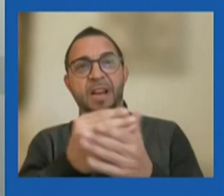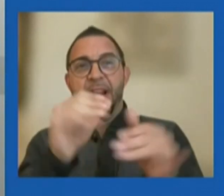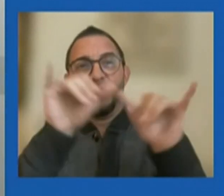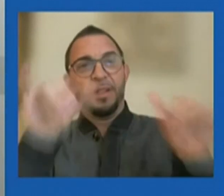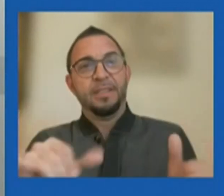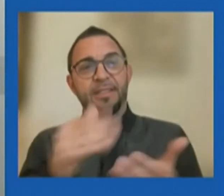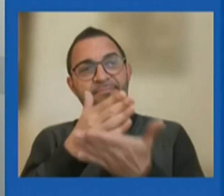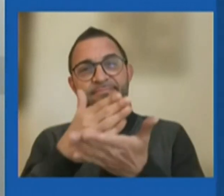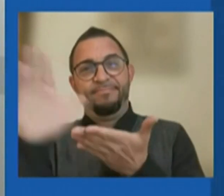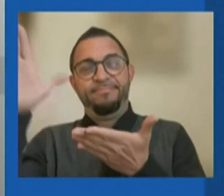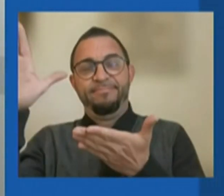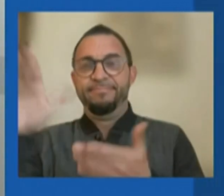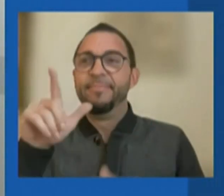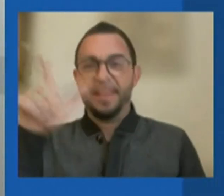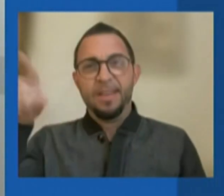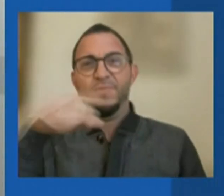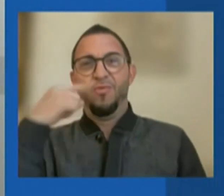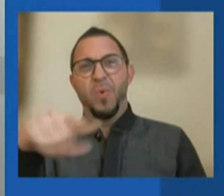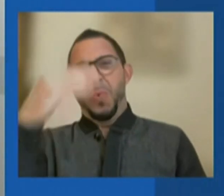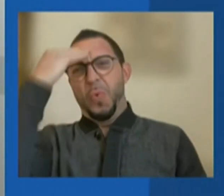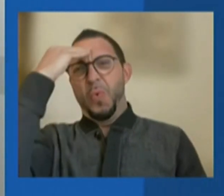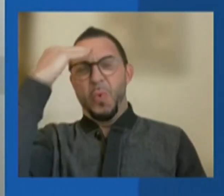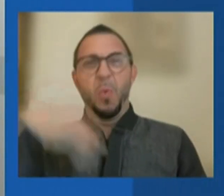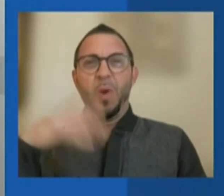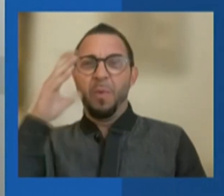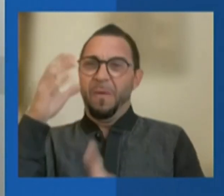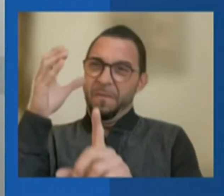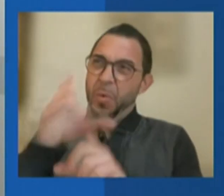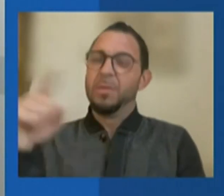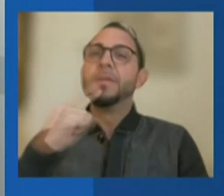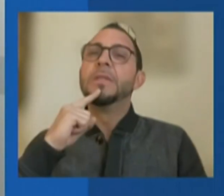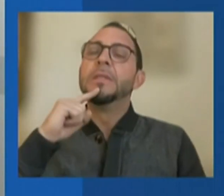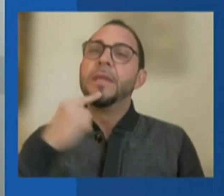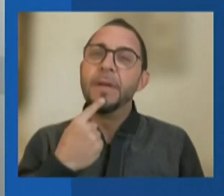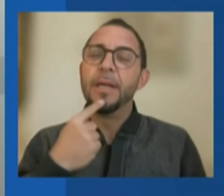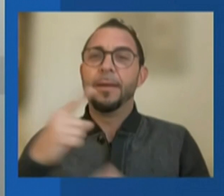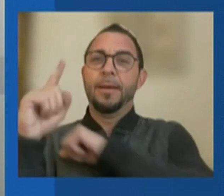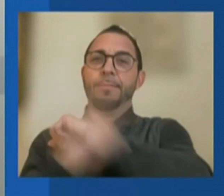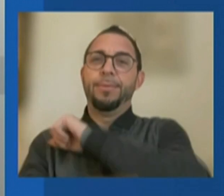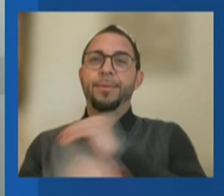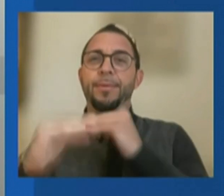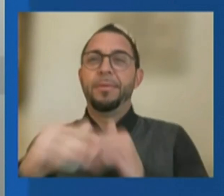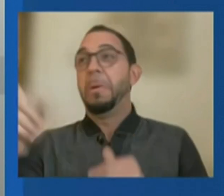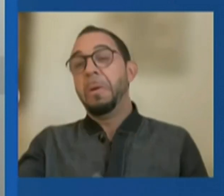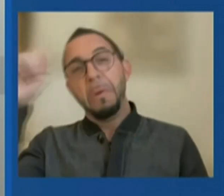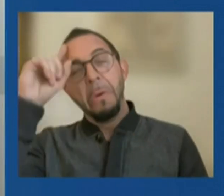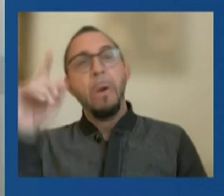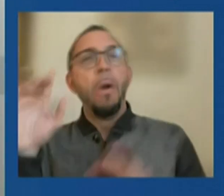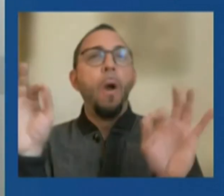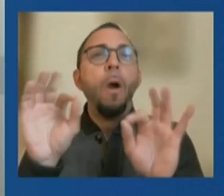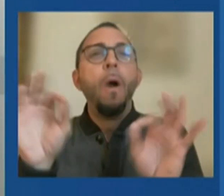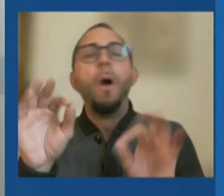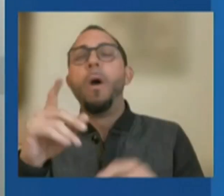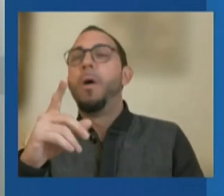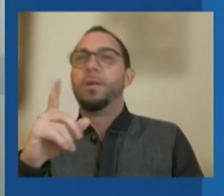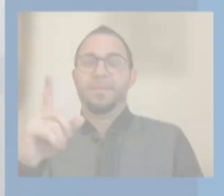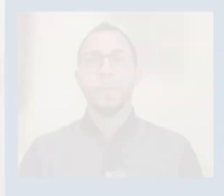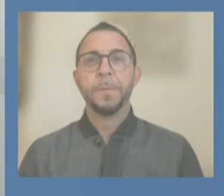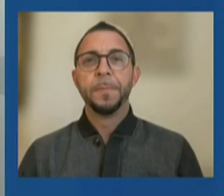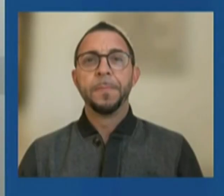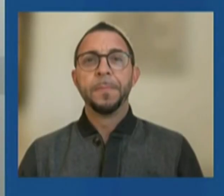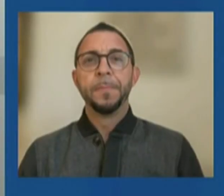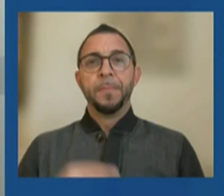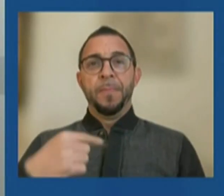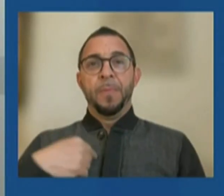что мы ведем жесткие санкции, даже если они недооценили их размах, глубину и координацию действий, которые предпримут Соединенные Штаты и их союзники.